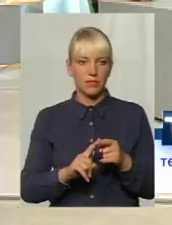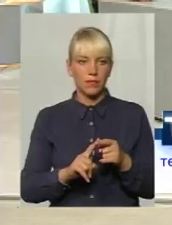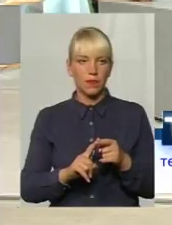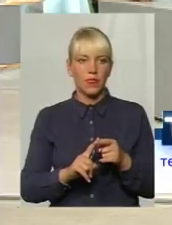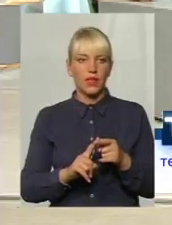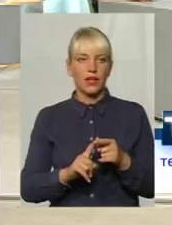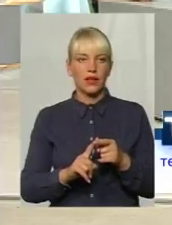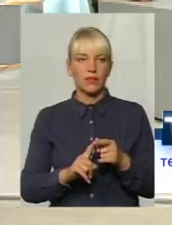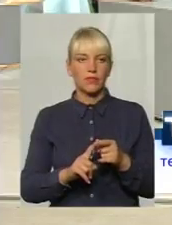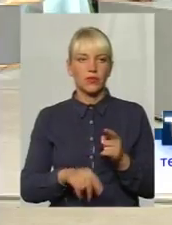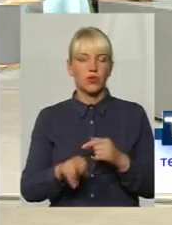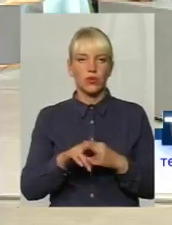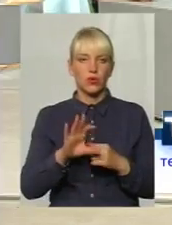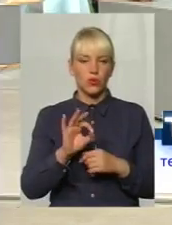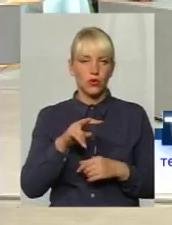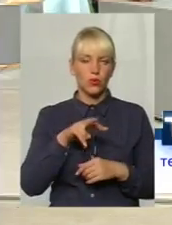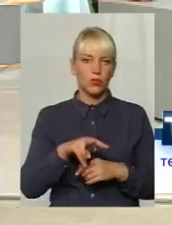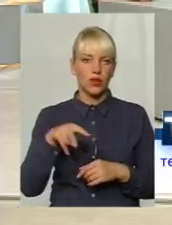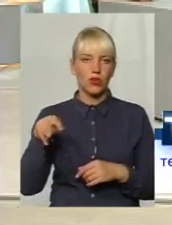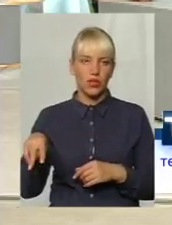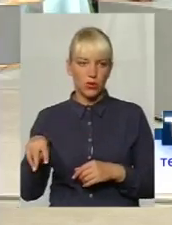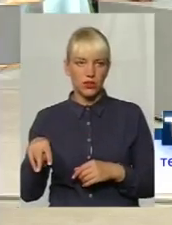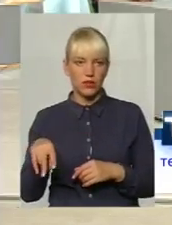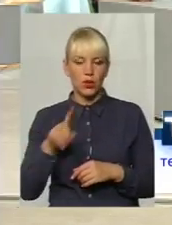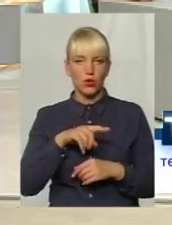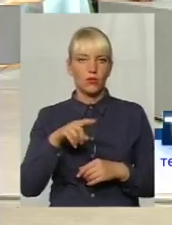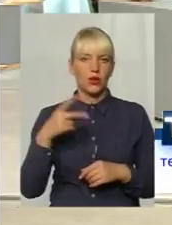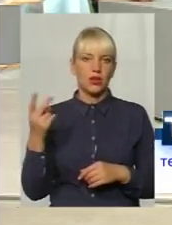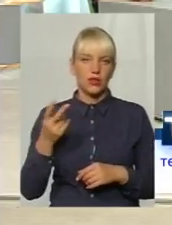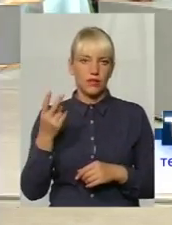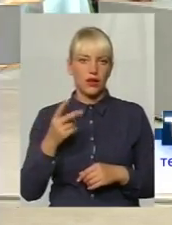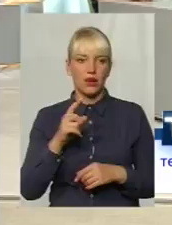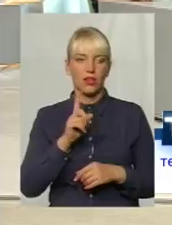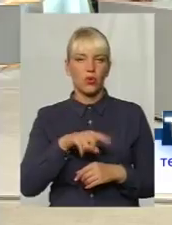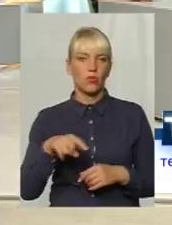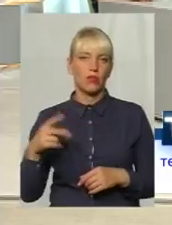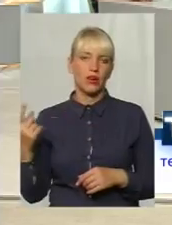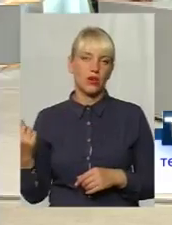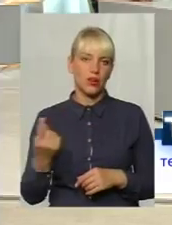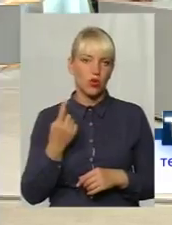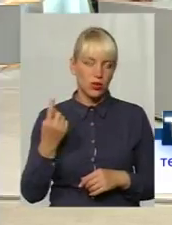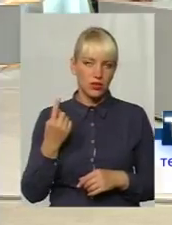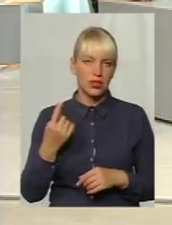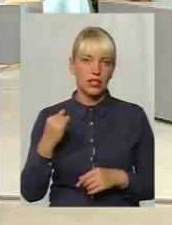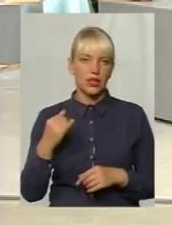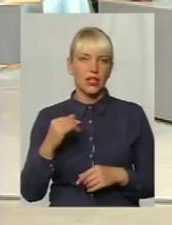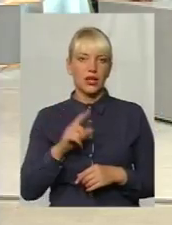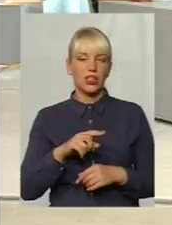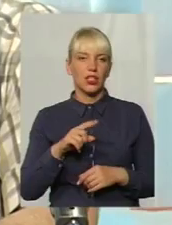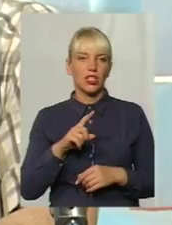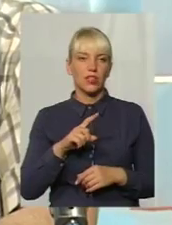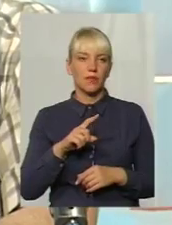підпорядкування. До Людмили Леонтівни друга поліклініка, перша поліклініка і одна дільниця з третій